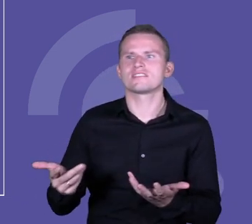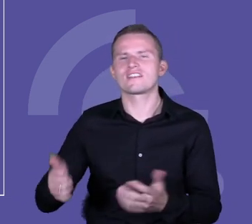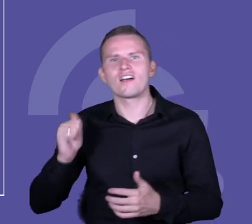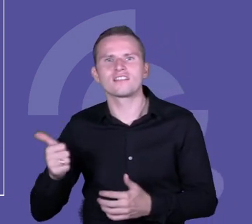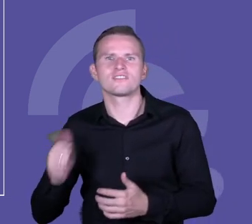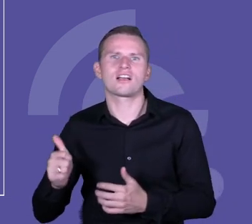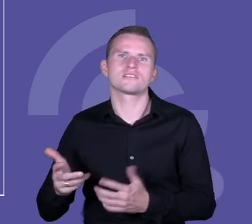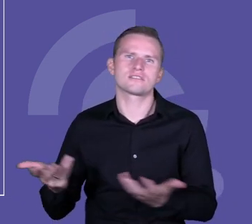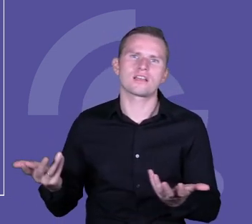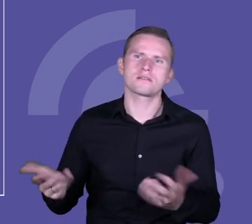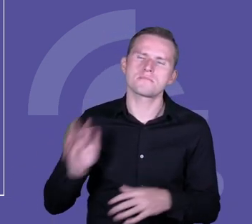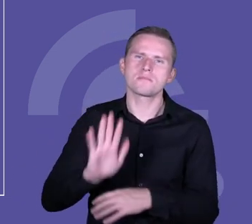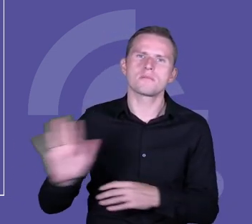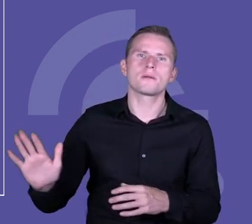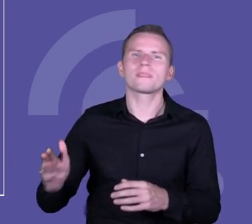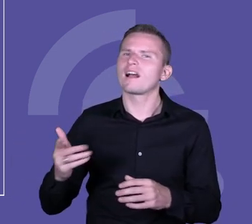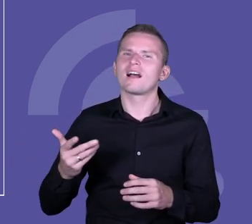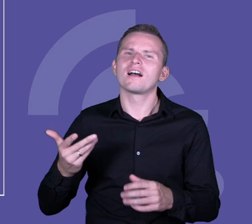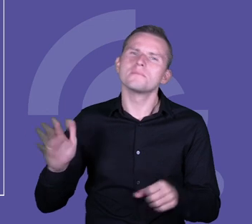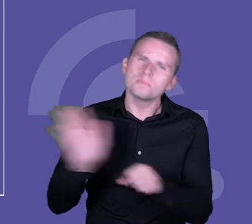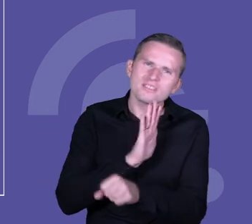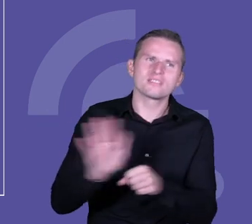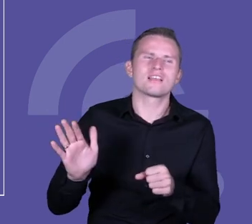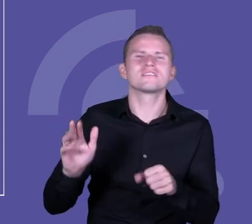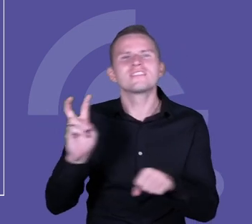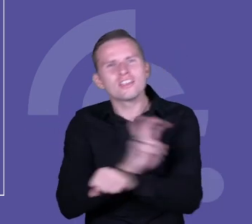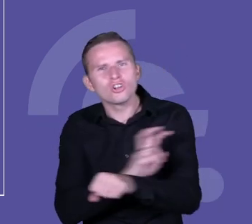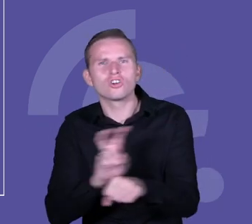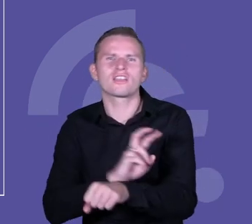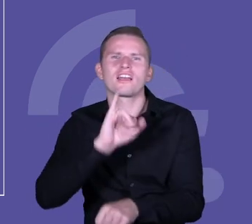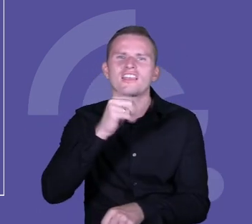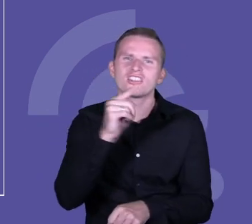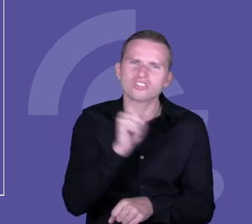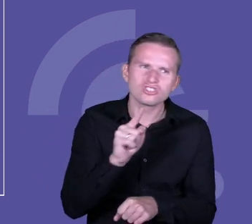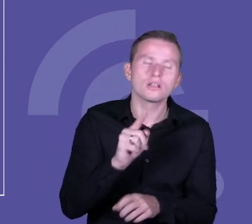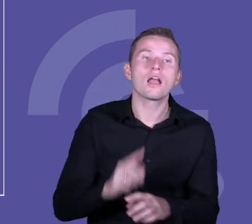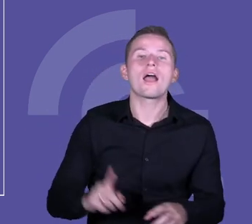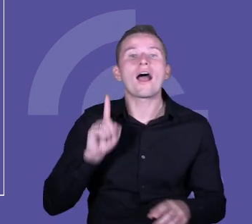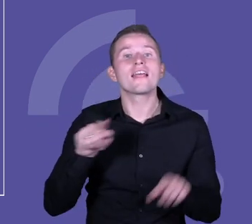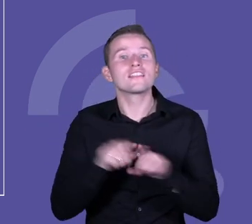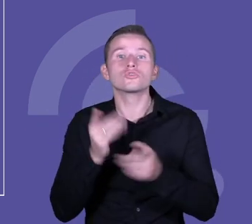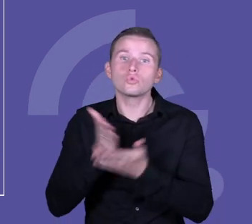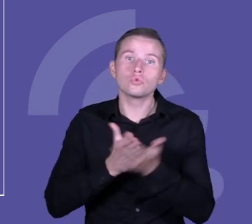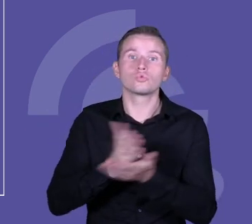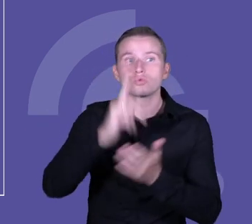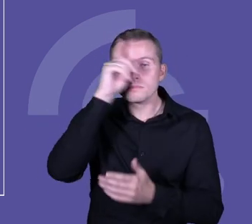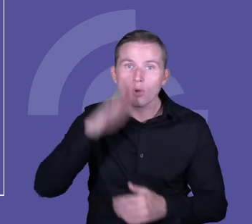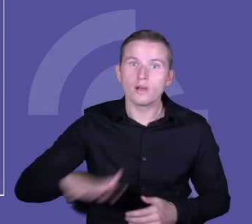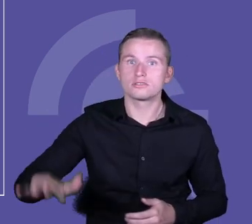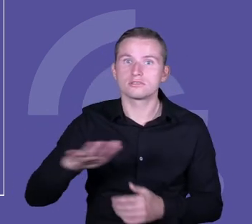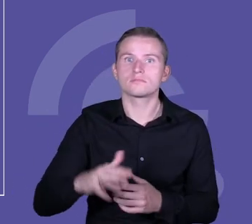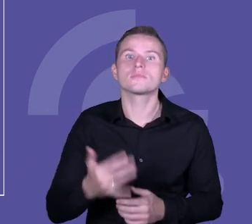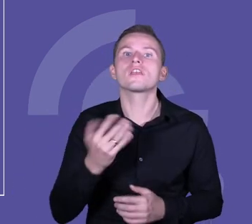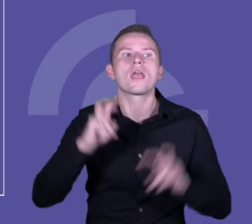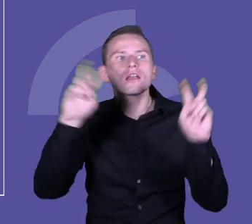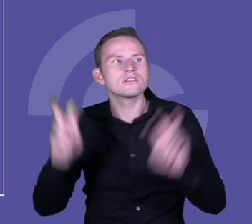różnych obszarach, nie tylko w obszarze biznesu i technologii, inżynierii, ale też w obszarze usług społecznych. No ile mamy kryzysów